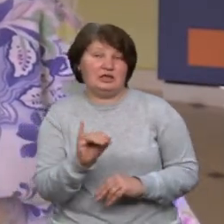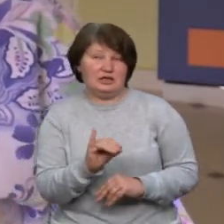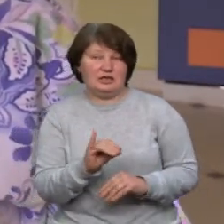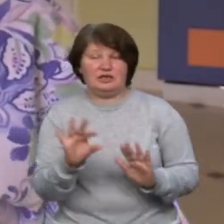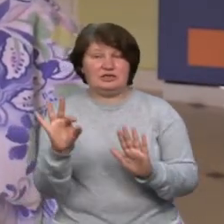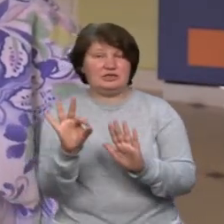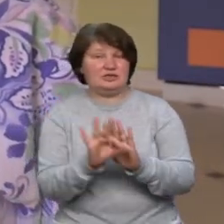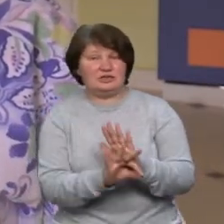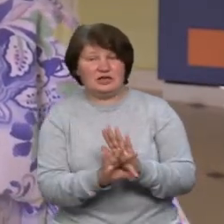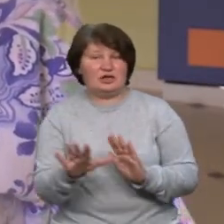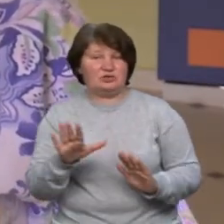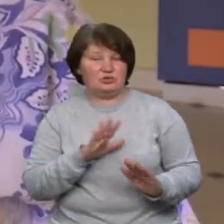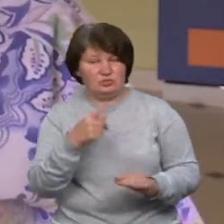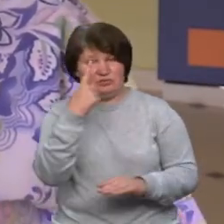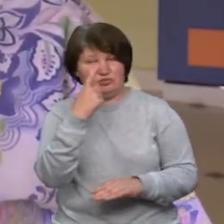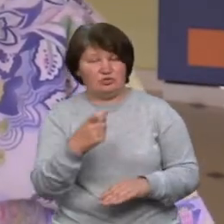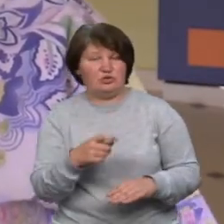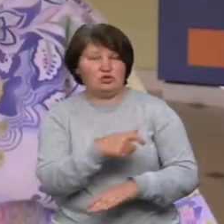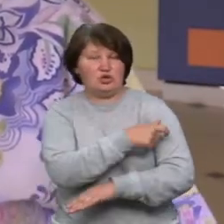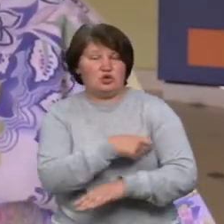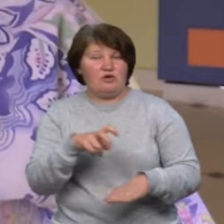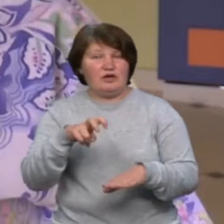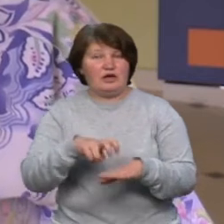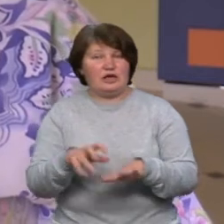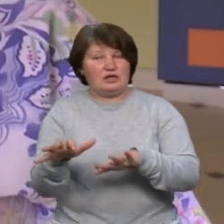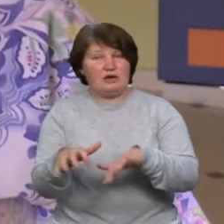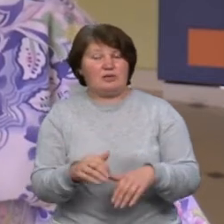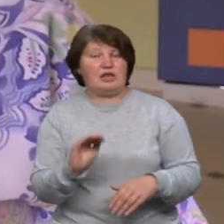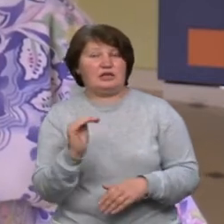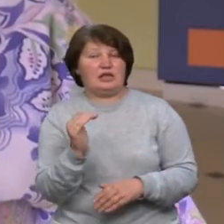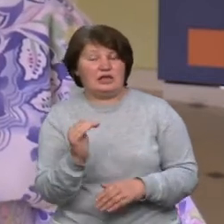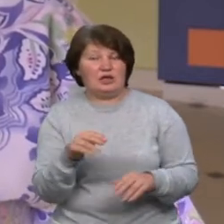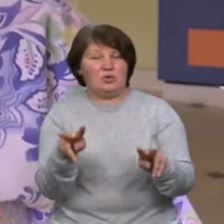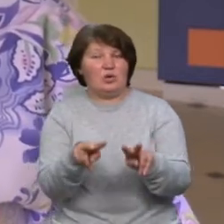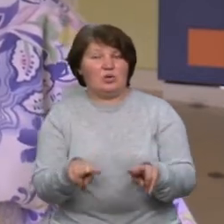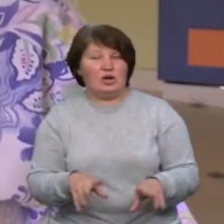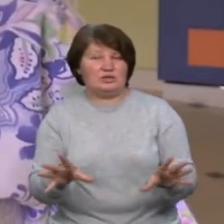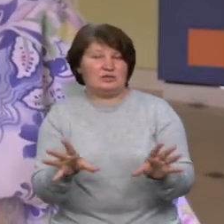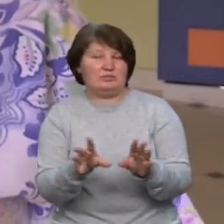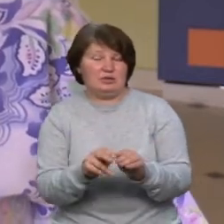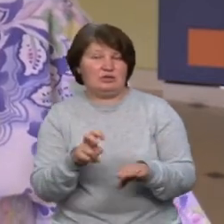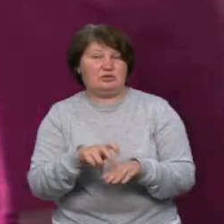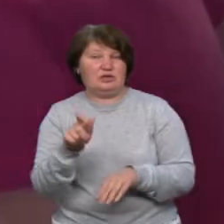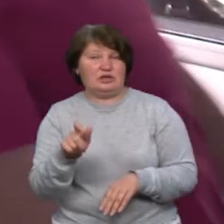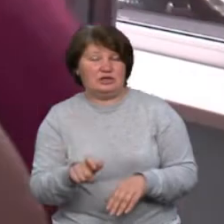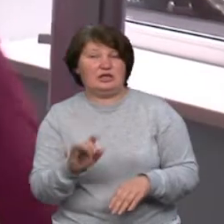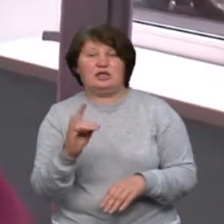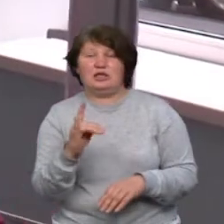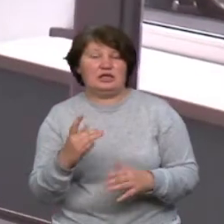ж негайно був підійдонаний черговий лікар, яка забрала дитинку, оглянула вона спільно з реаніматологом. Дитинка була здорова.